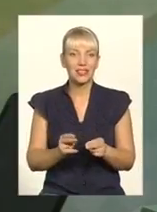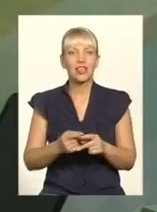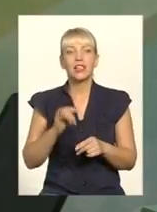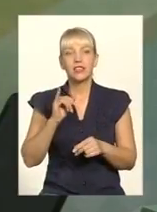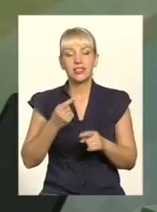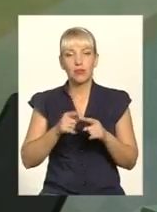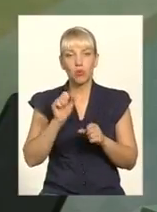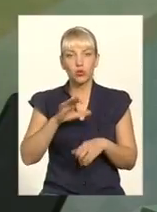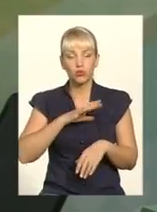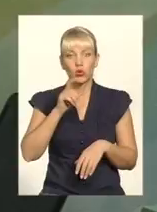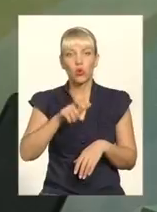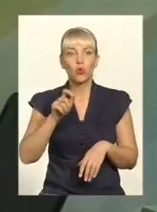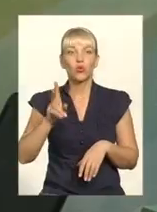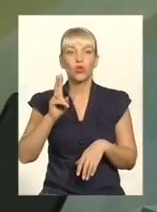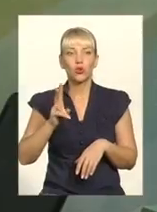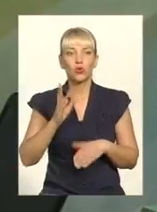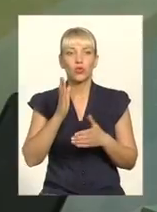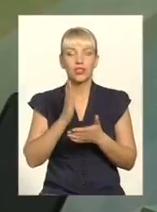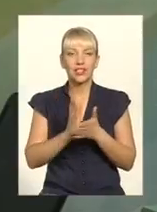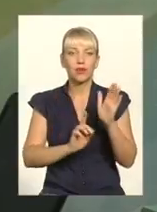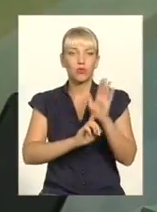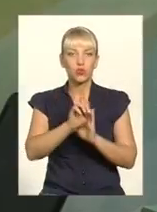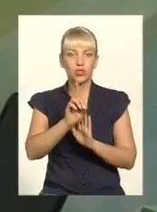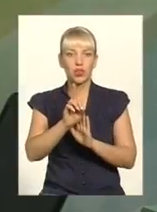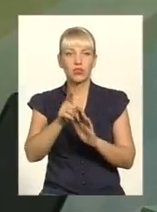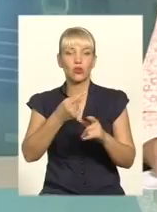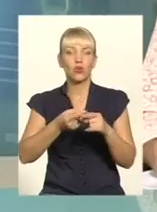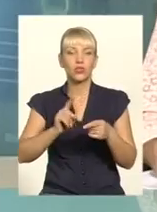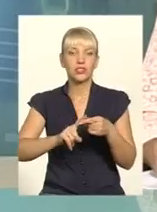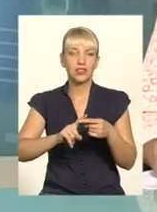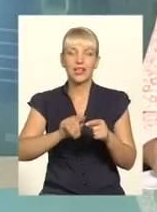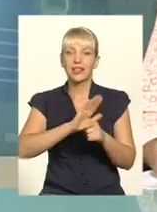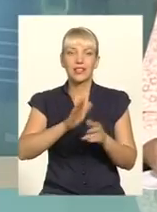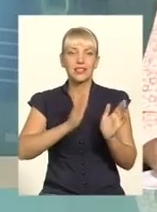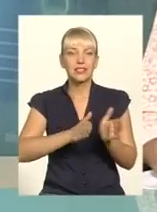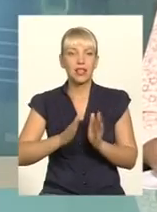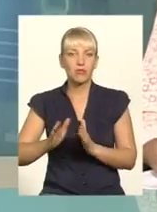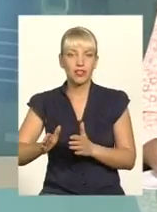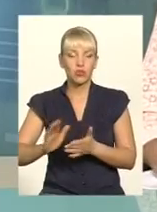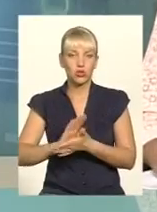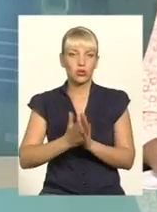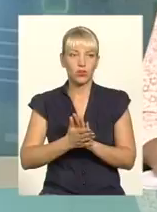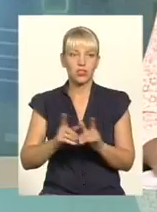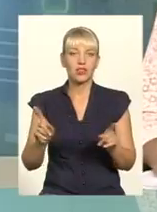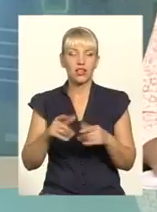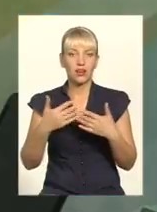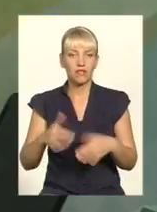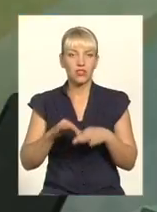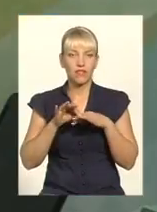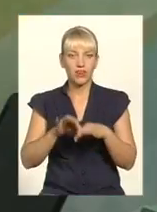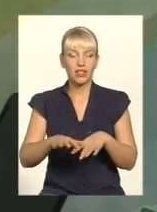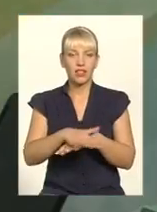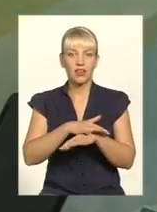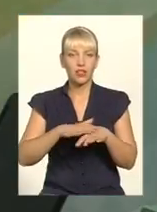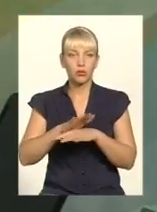які і зачиняють, є зачинщиками тої нестабільної ситуації, яка вже веде натовп не